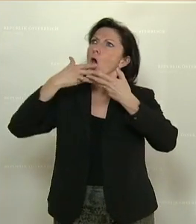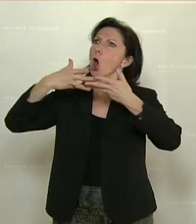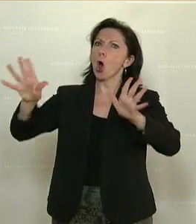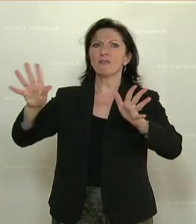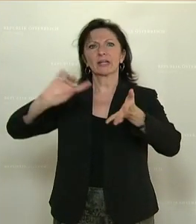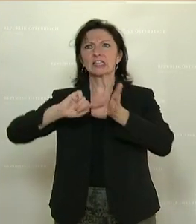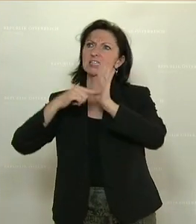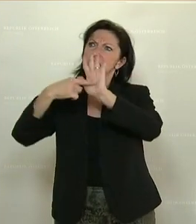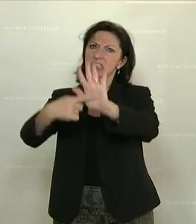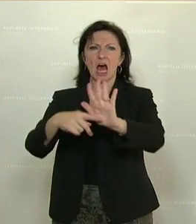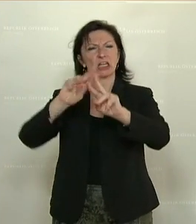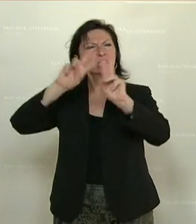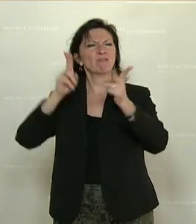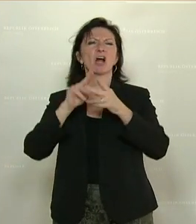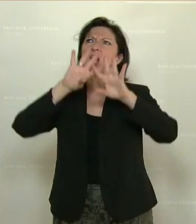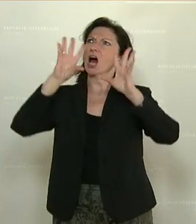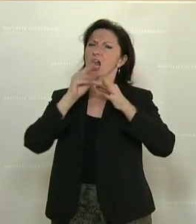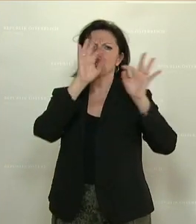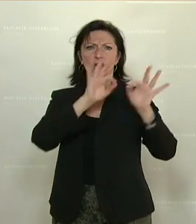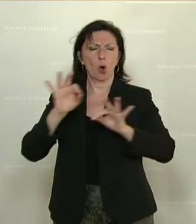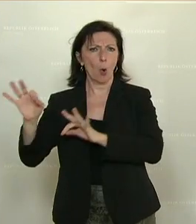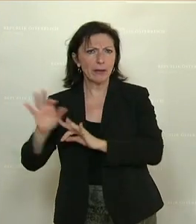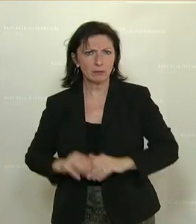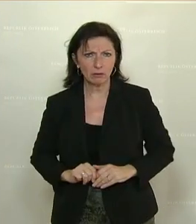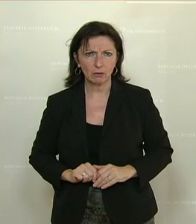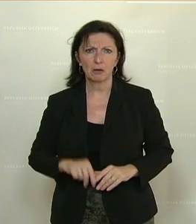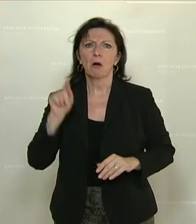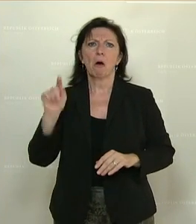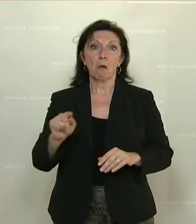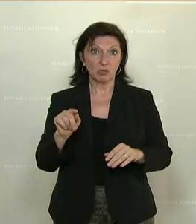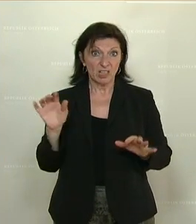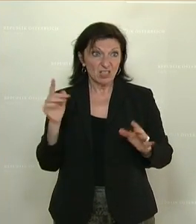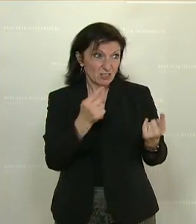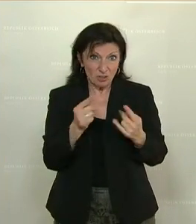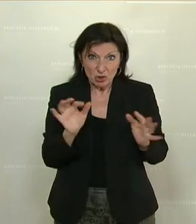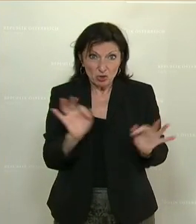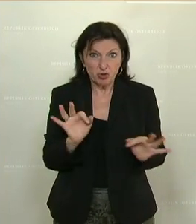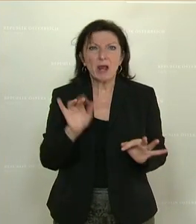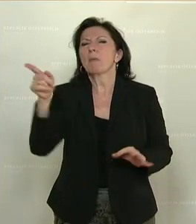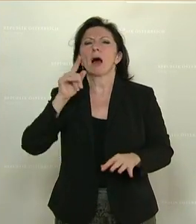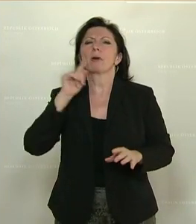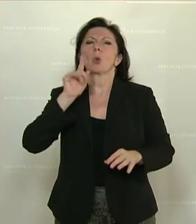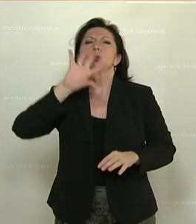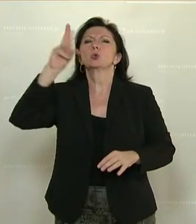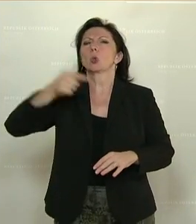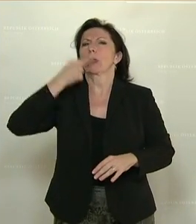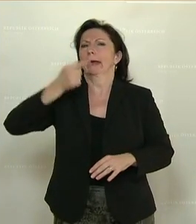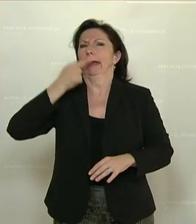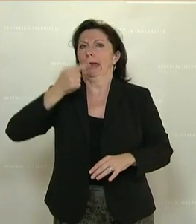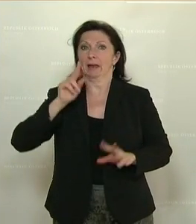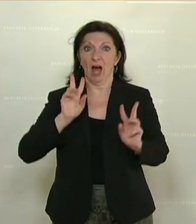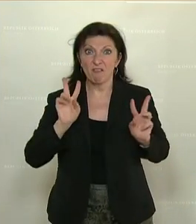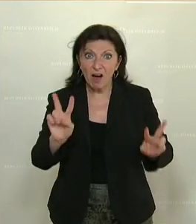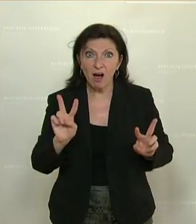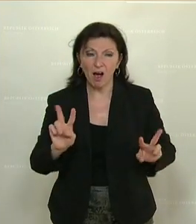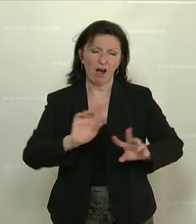Welt verkauft und die katastrophale Situation schönredet, sieht es in der Realität ganz anders aus. Land